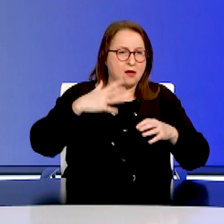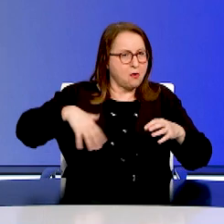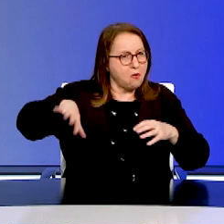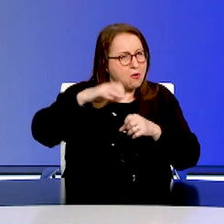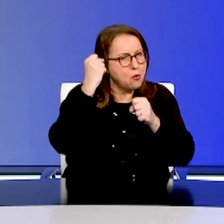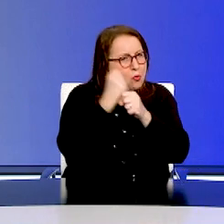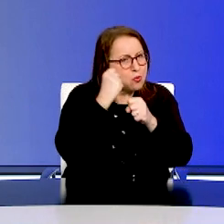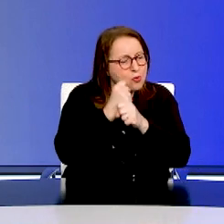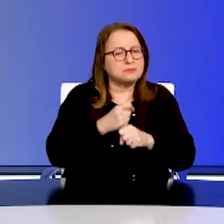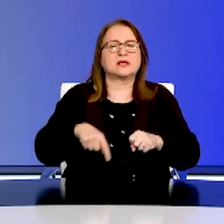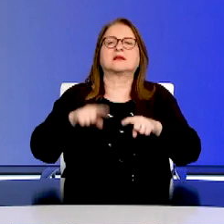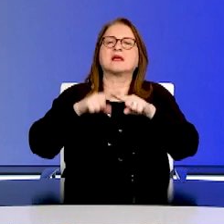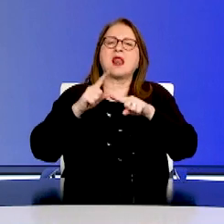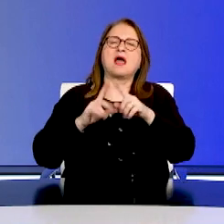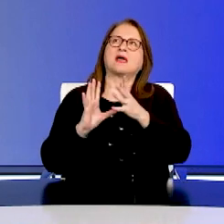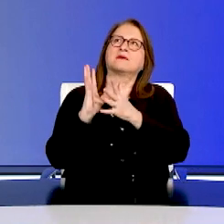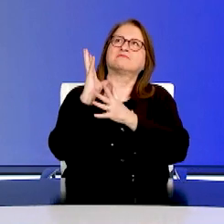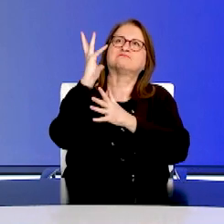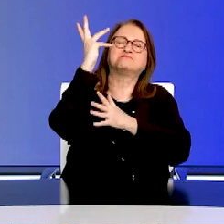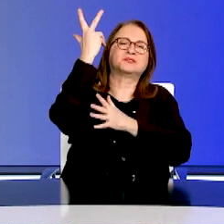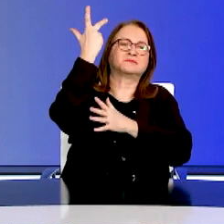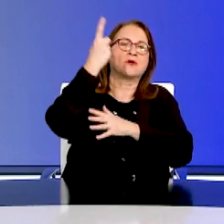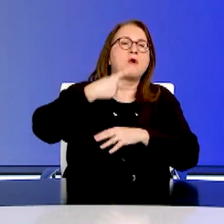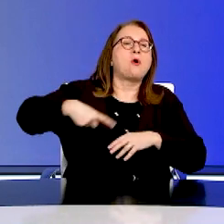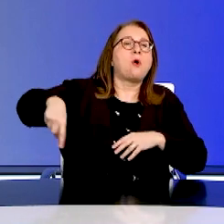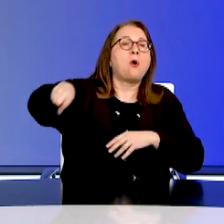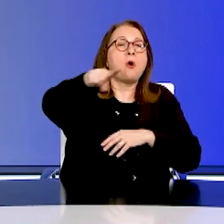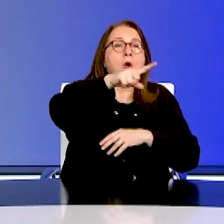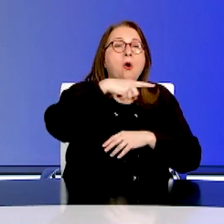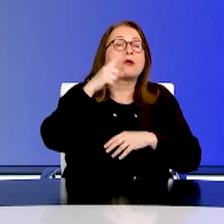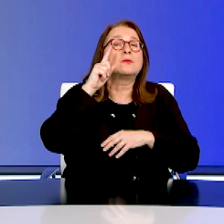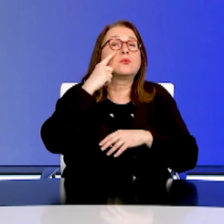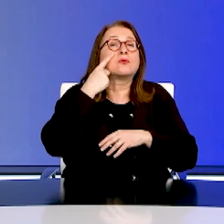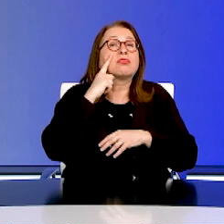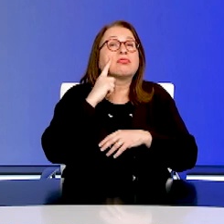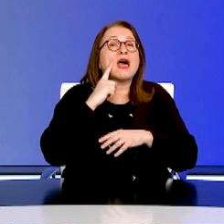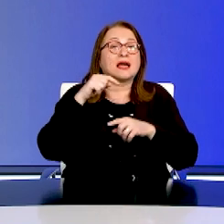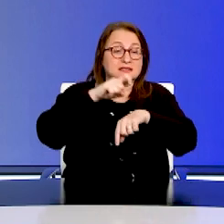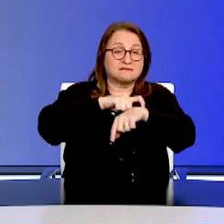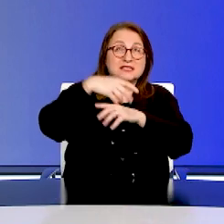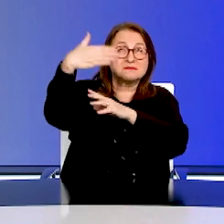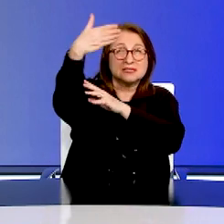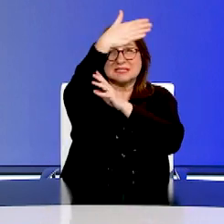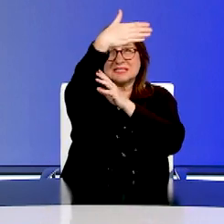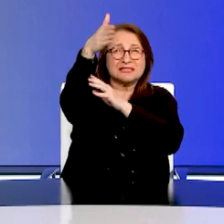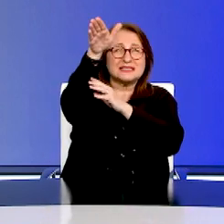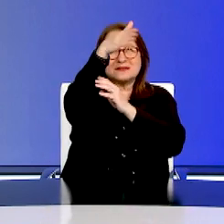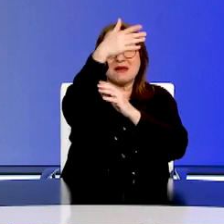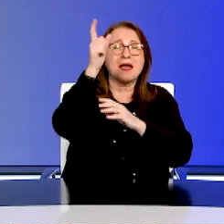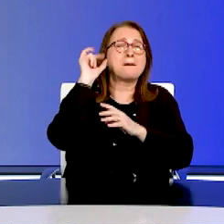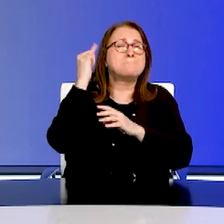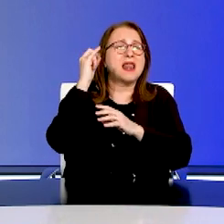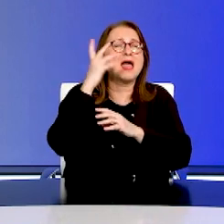ψάλλοντας τους στίχους του Σολωμού, δάκρυσαν μπροστά στη γαναλόλευκη. Σε όλους αυτούς, η Ελλάδα